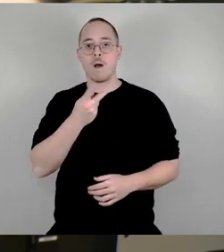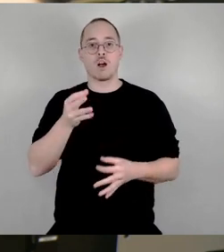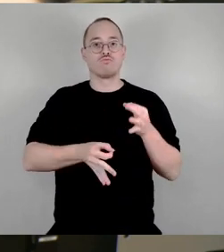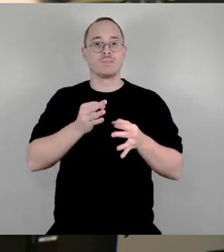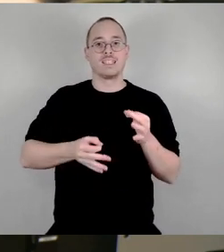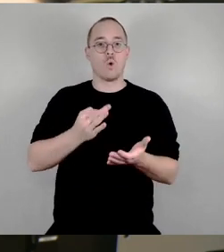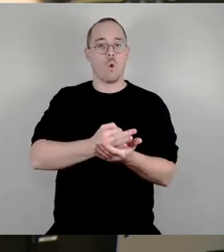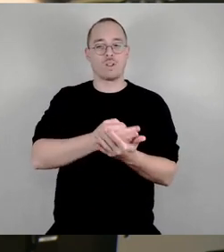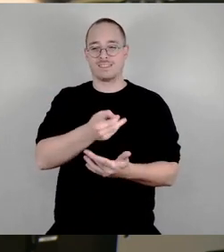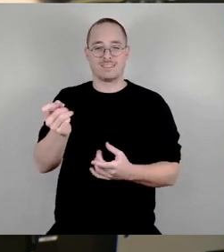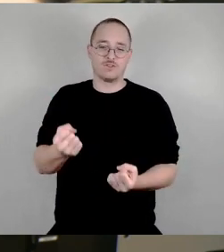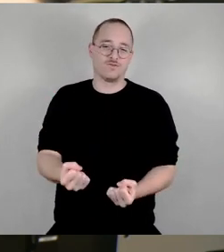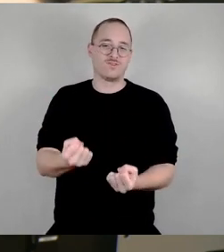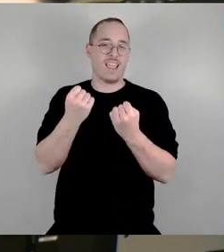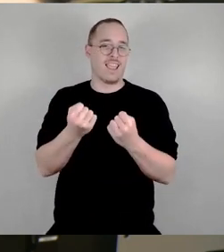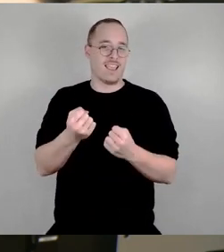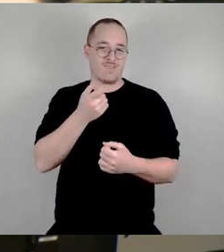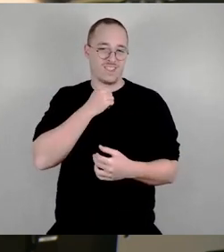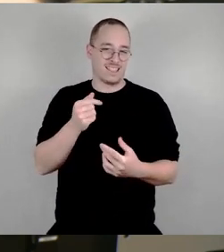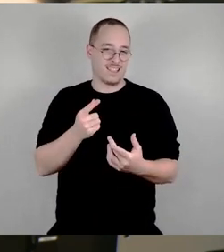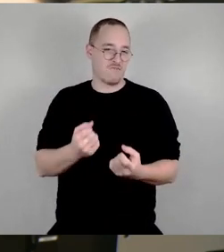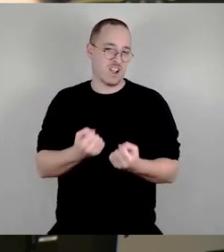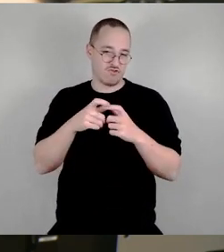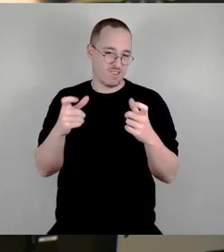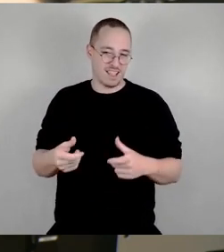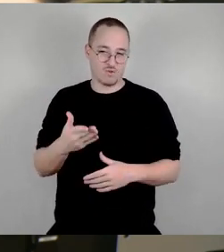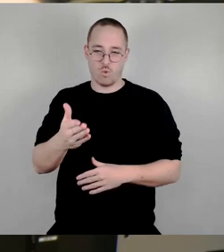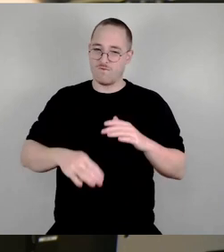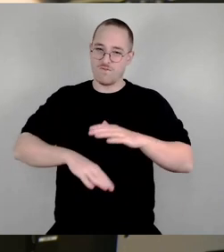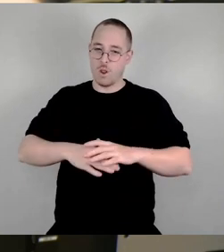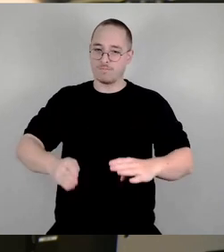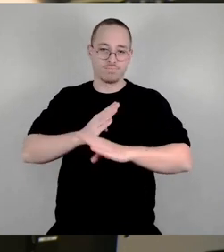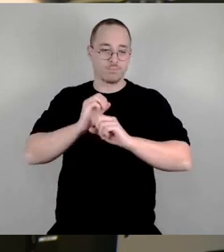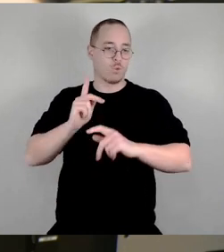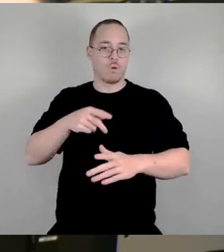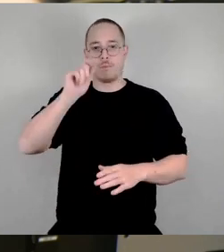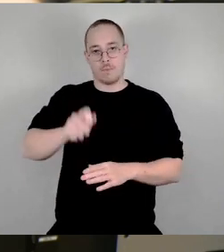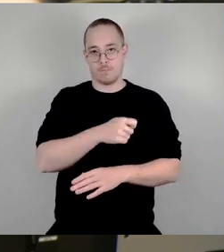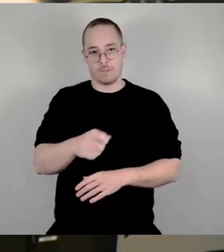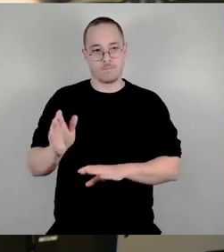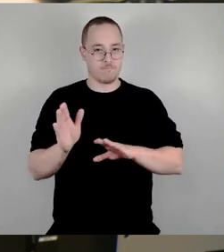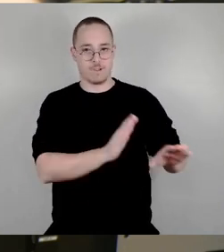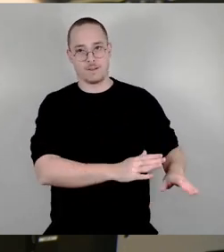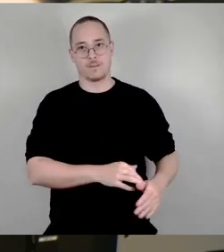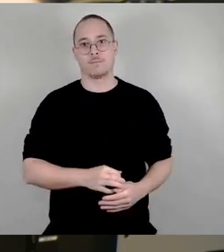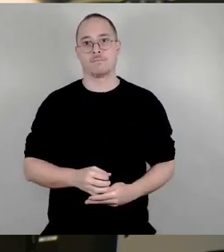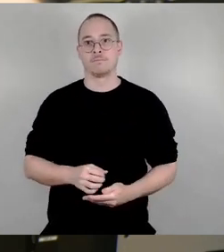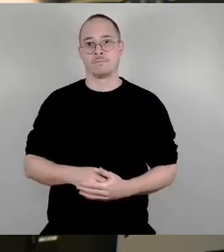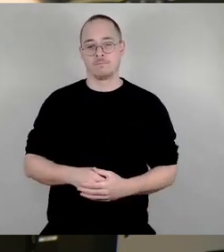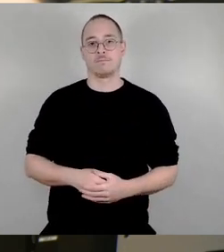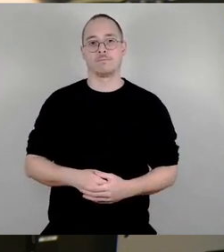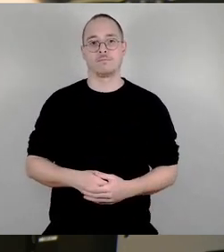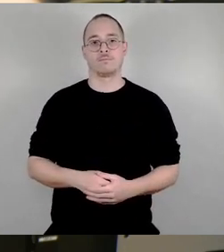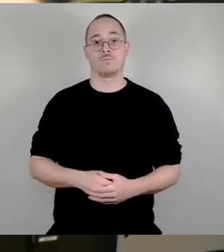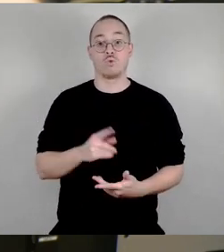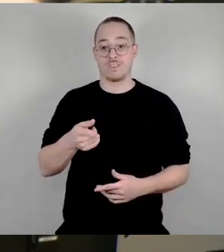der Vorlage. Auch das ist sinnvoll und richtig. Und wir haben im Ausschuss, das war eine Änderung, die uns noch mal wichtig